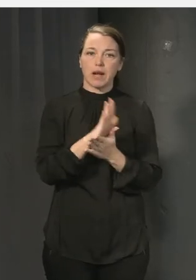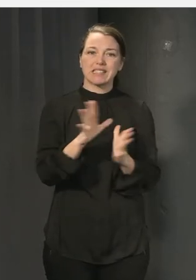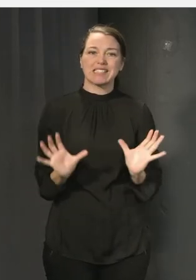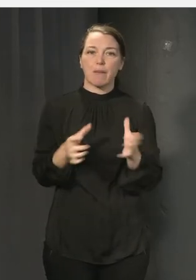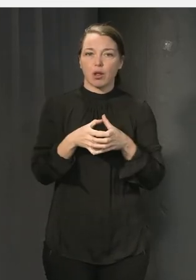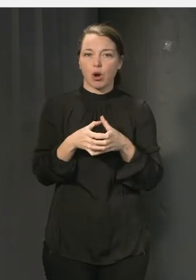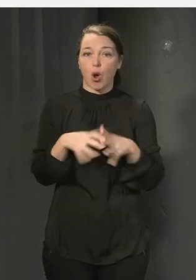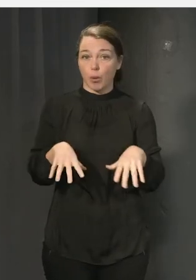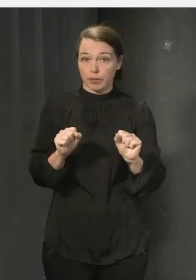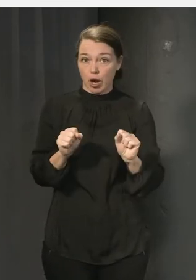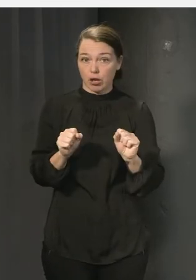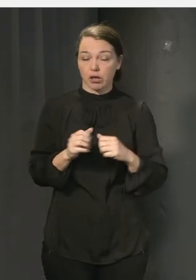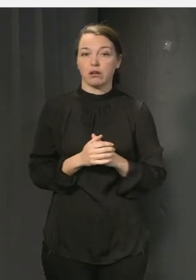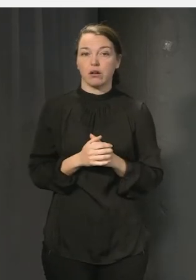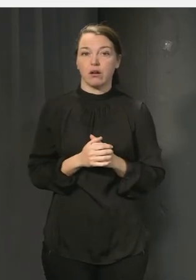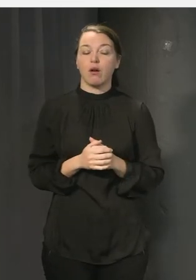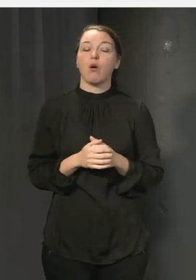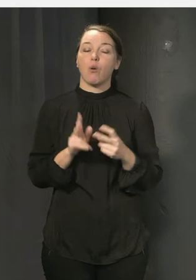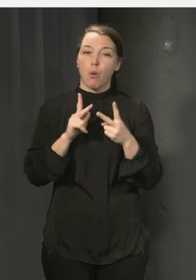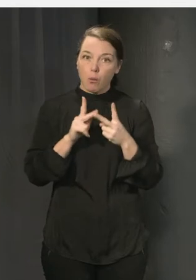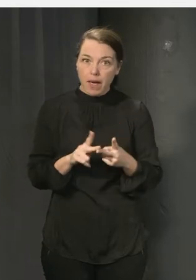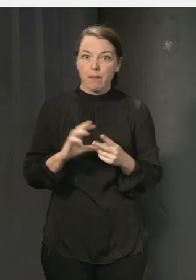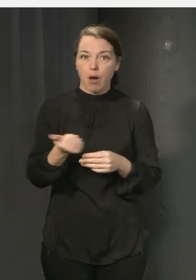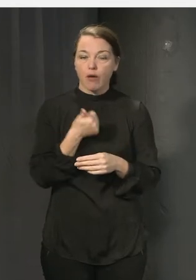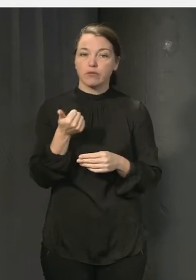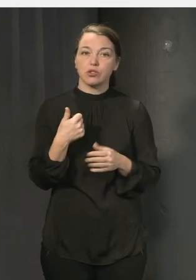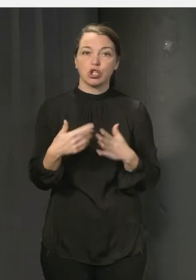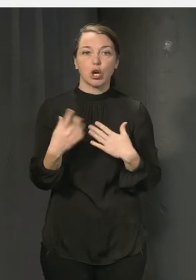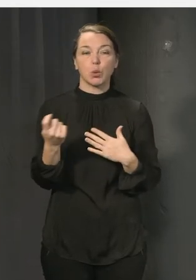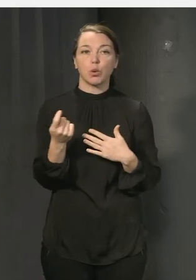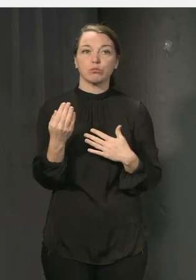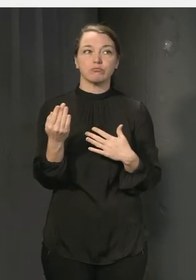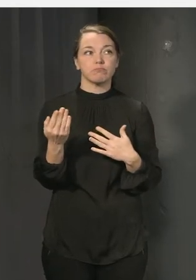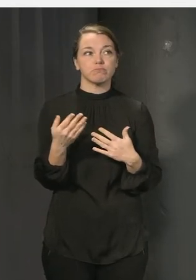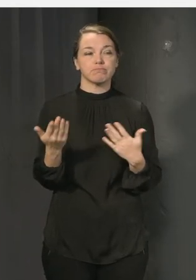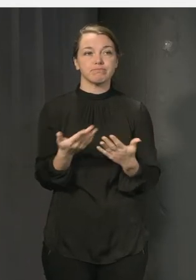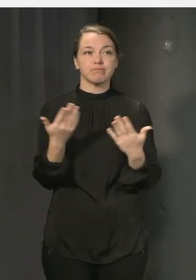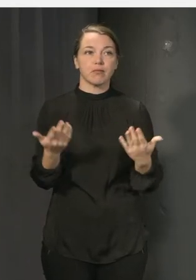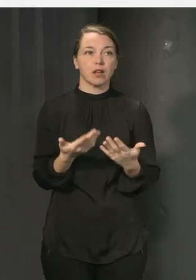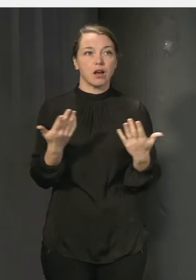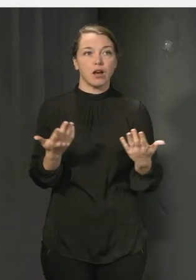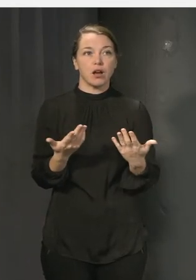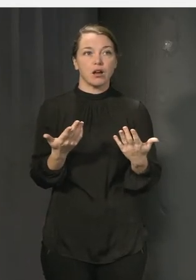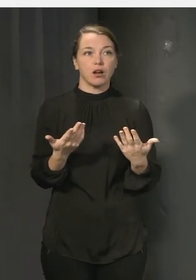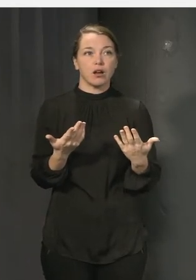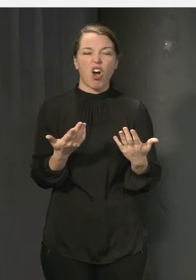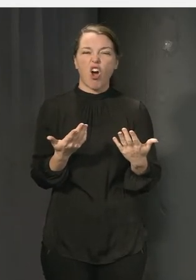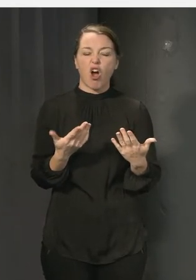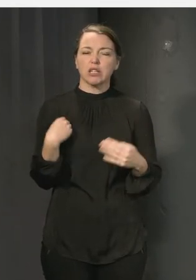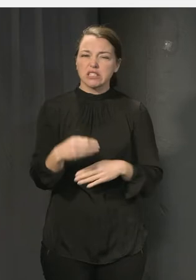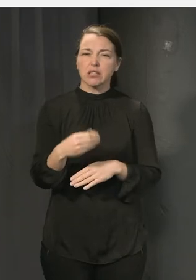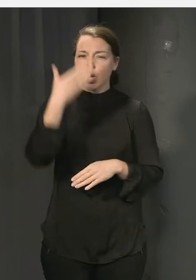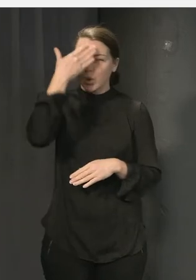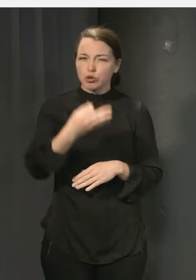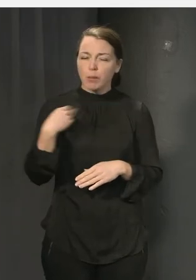återigen man behöver kanske ha någon form av kunskapssatsning.